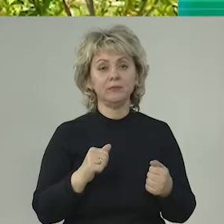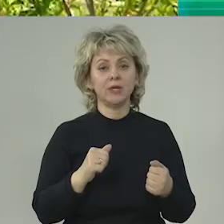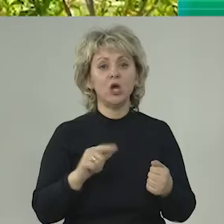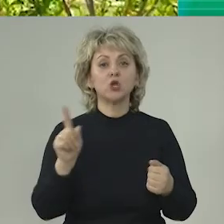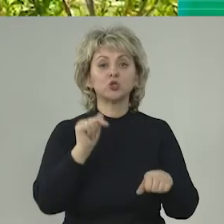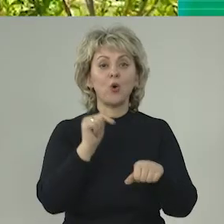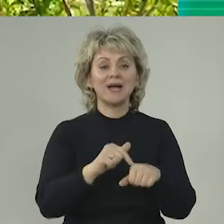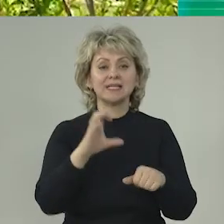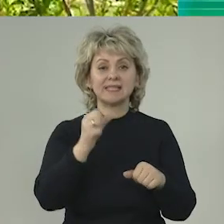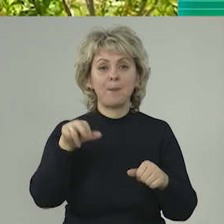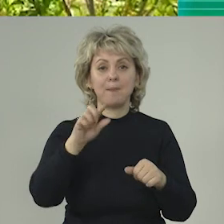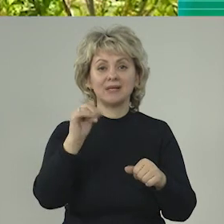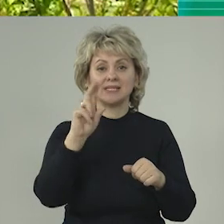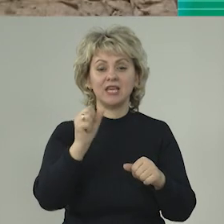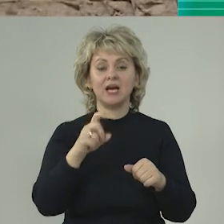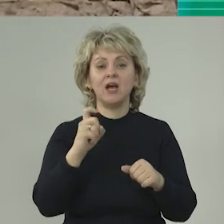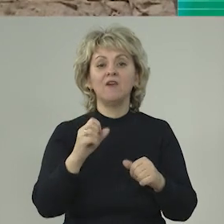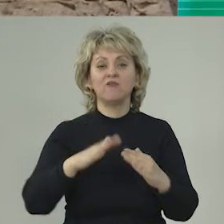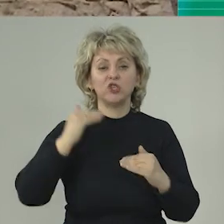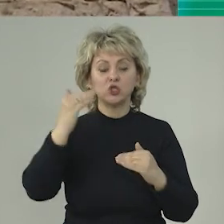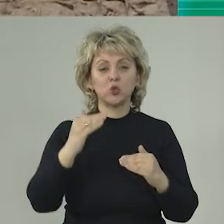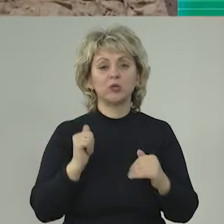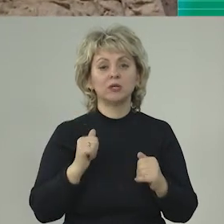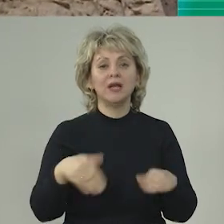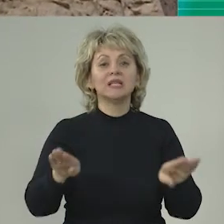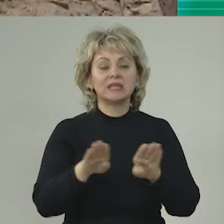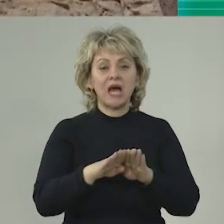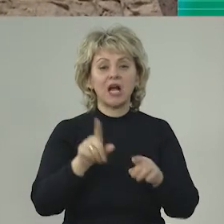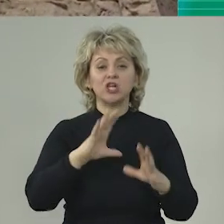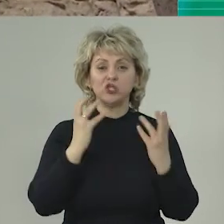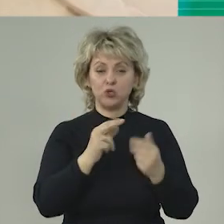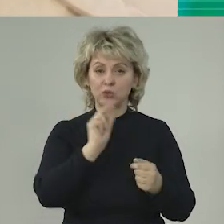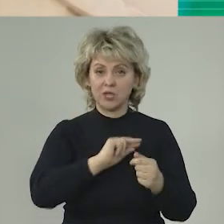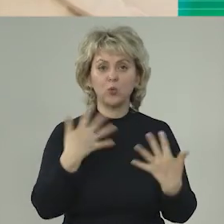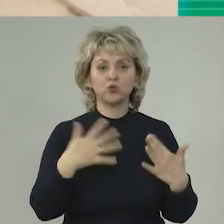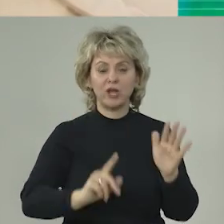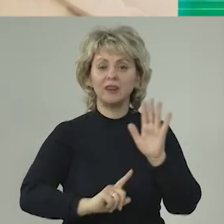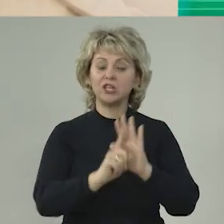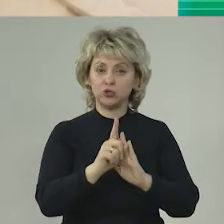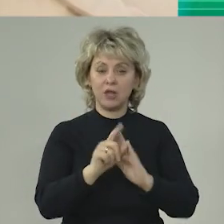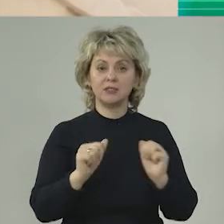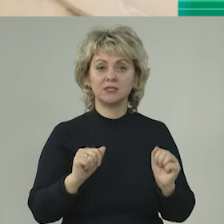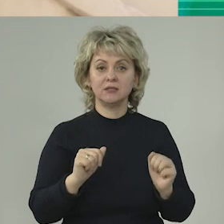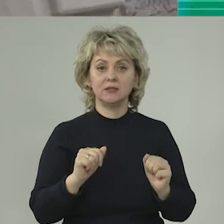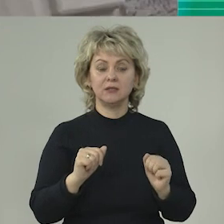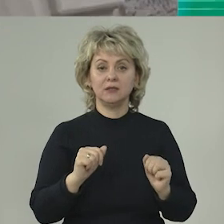Что касается Саббекских высот, ну вот такая серьезная работа, она уже началась.